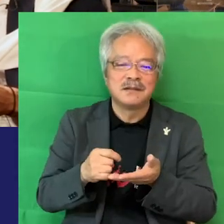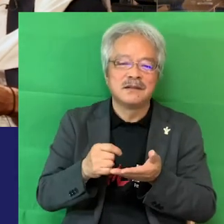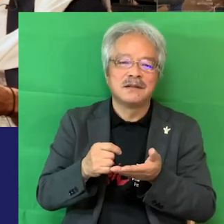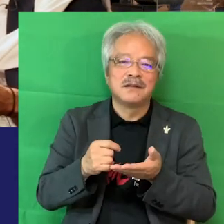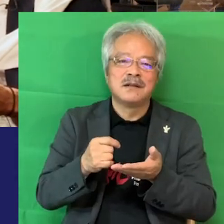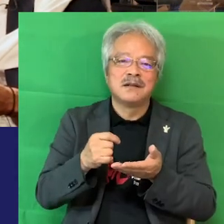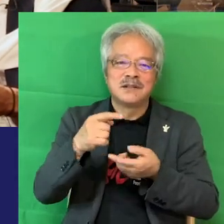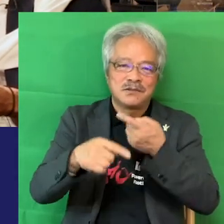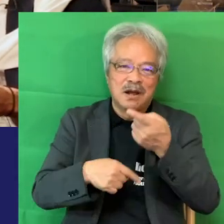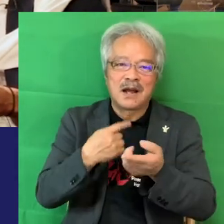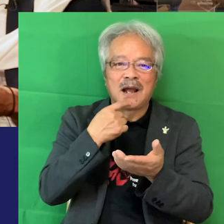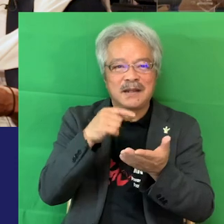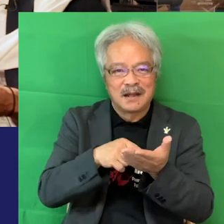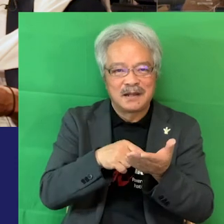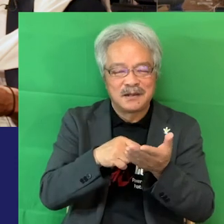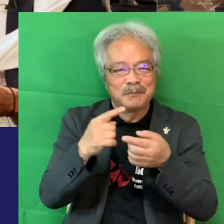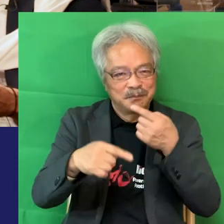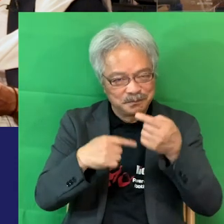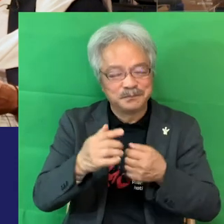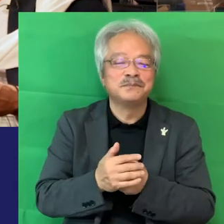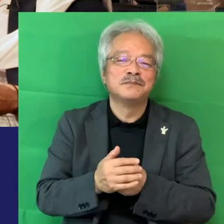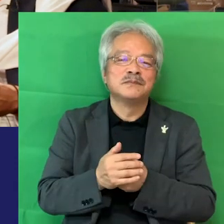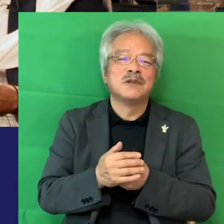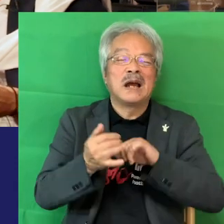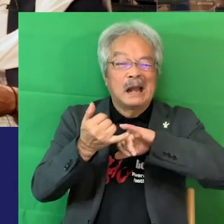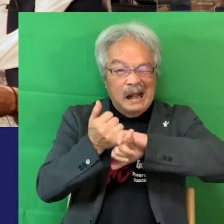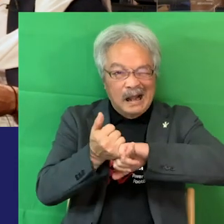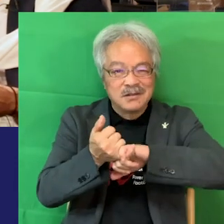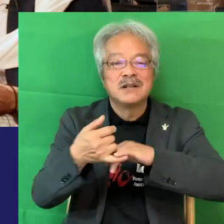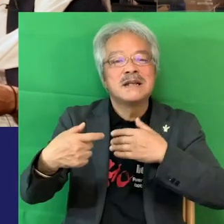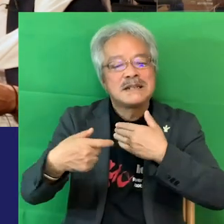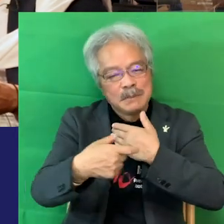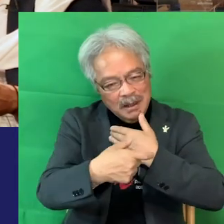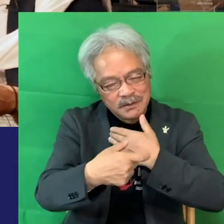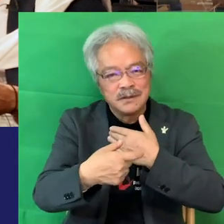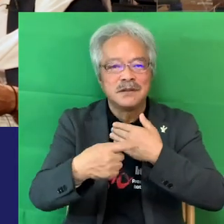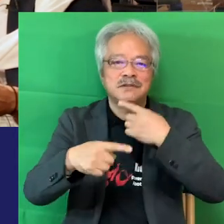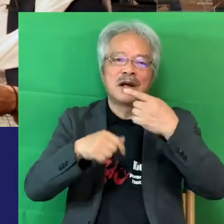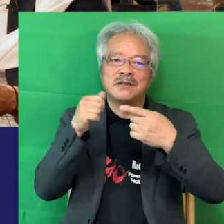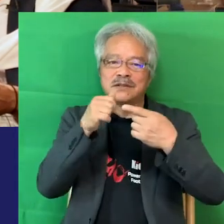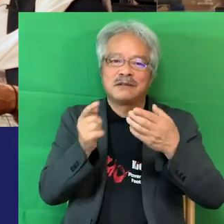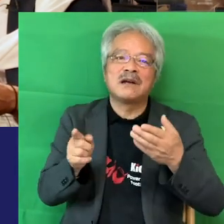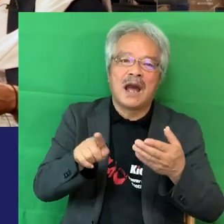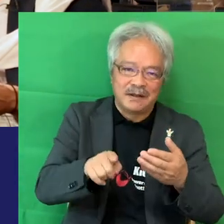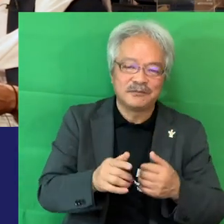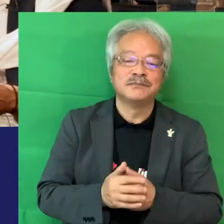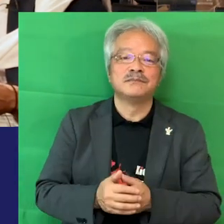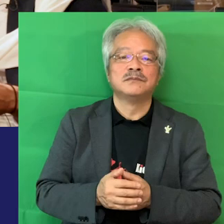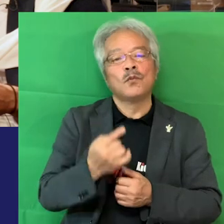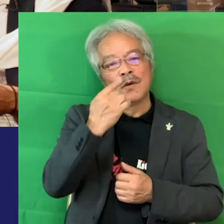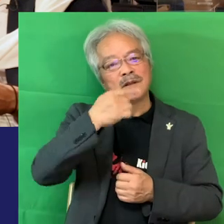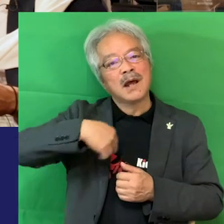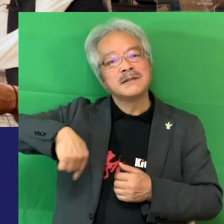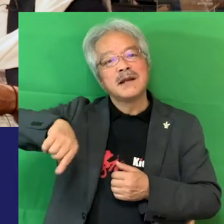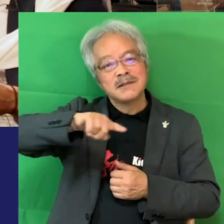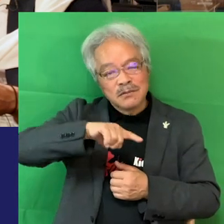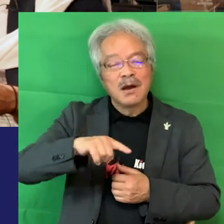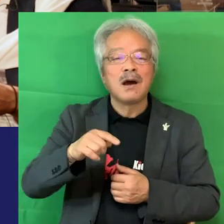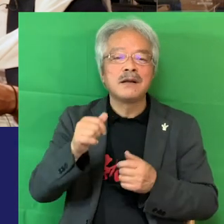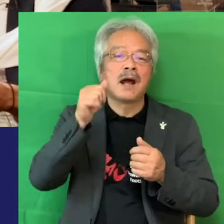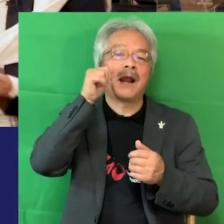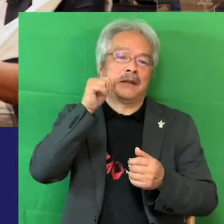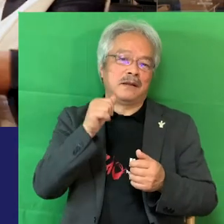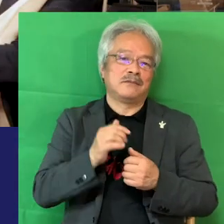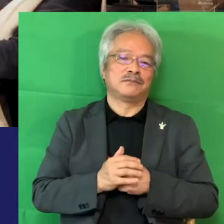うちは必ず字幕か手話通訳士の方に入ってもらうので私たちは割と慣れてるんだけれども